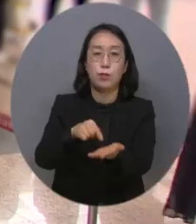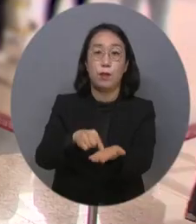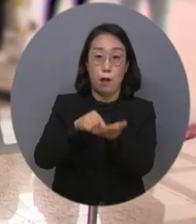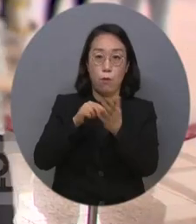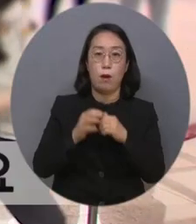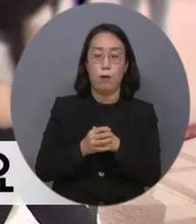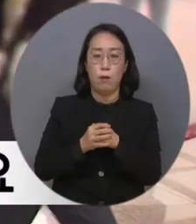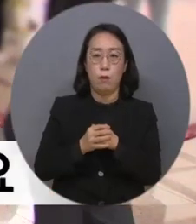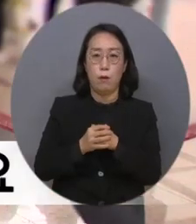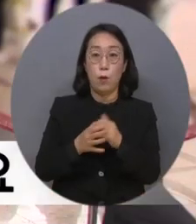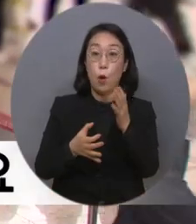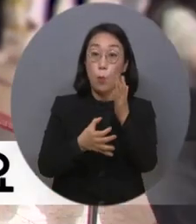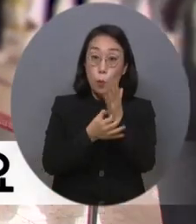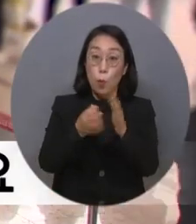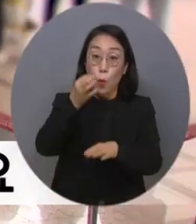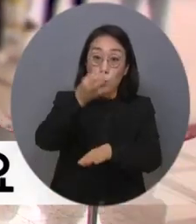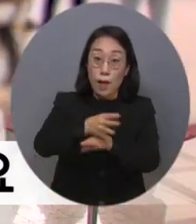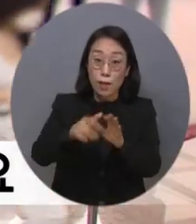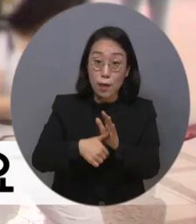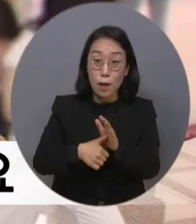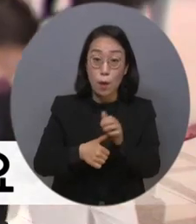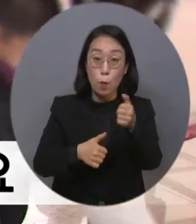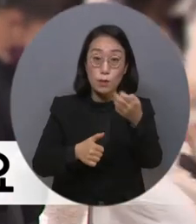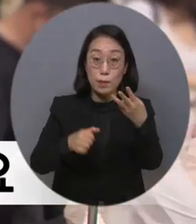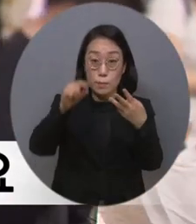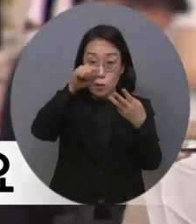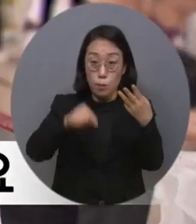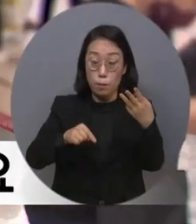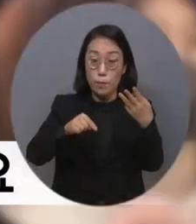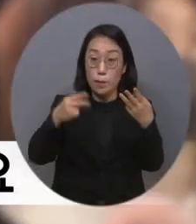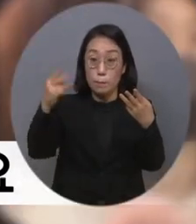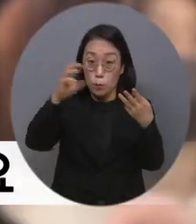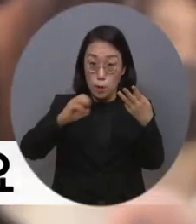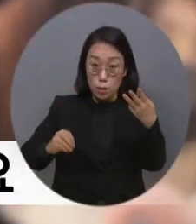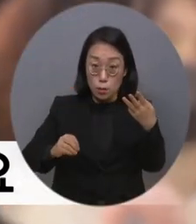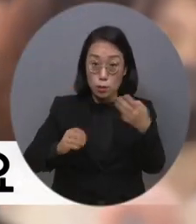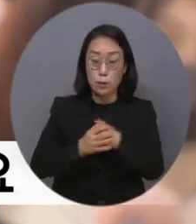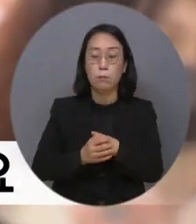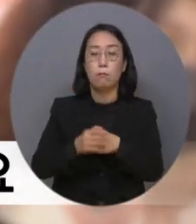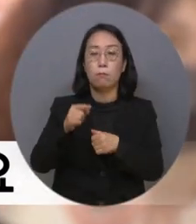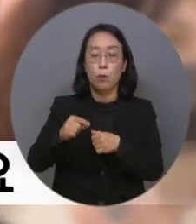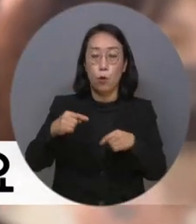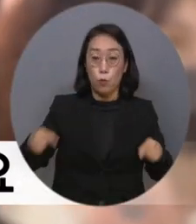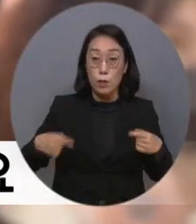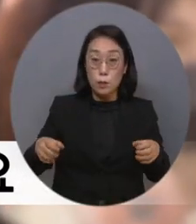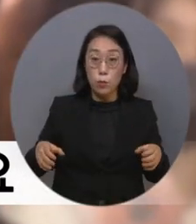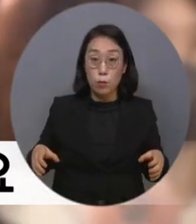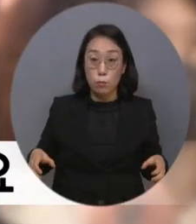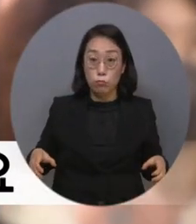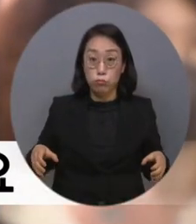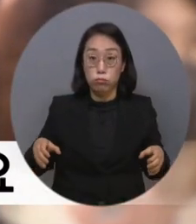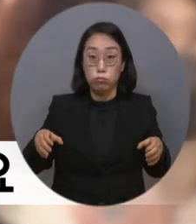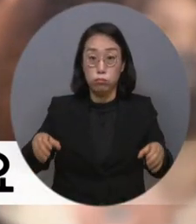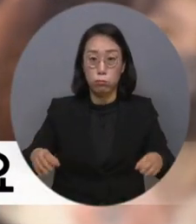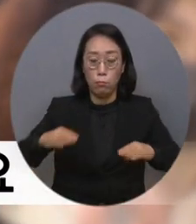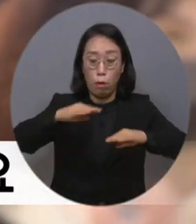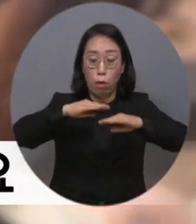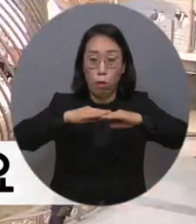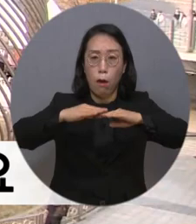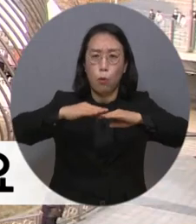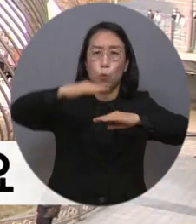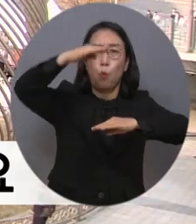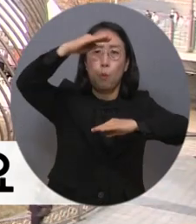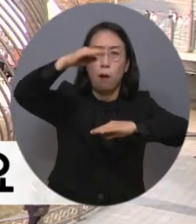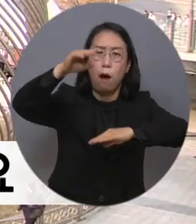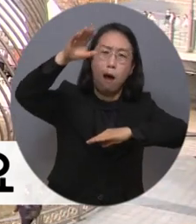매표소의 경우에도 53.2%에 달하는 25개가 휠체어 장애인이 이용하기에 높은 위치에